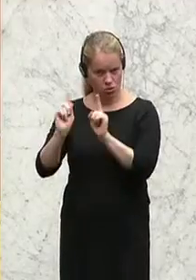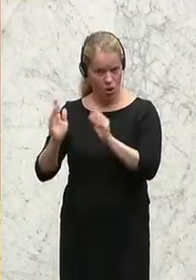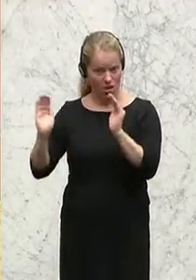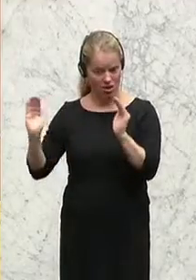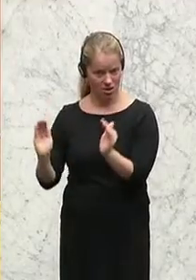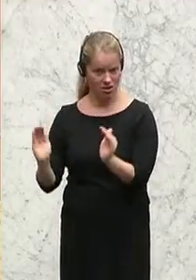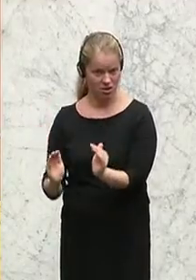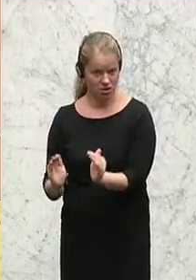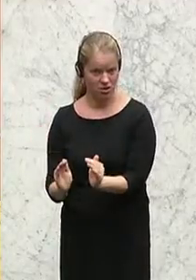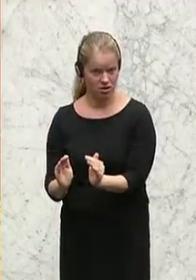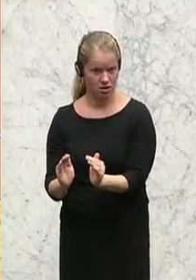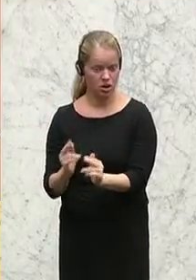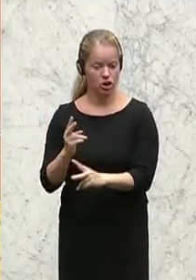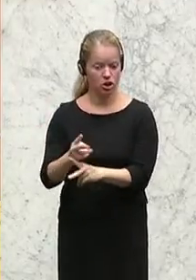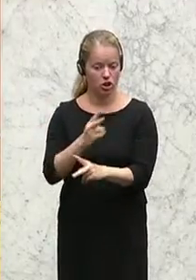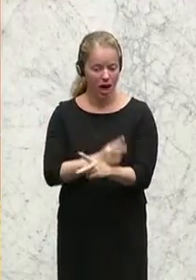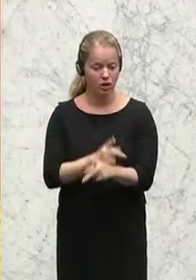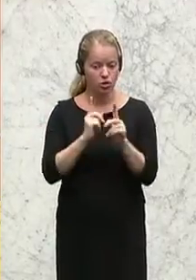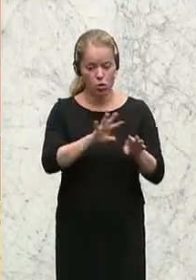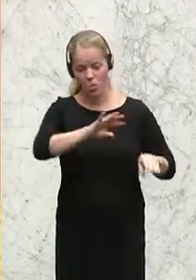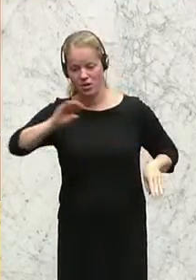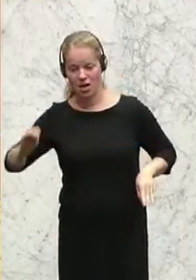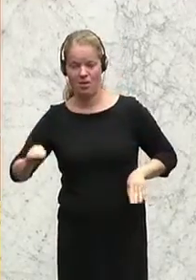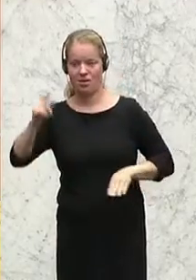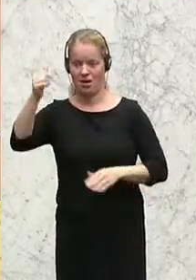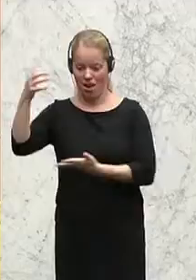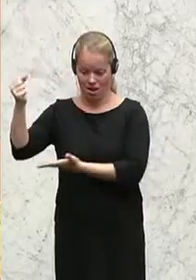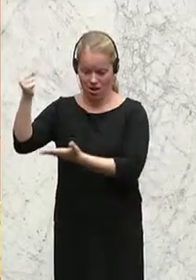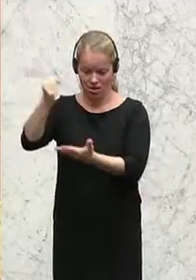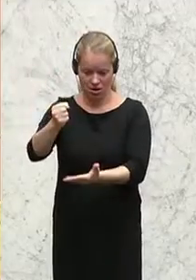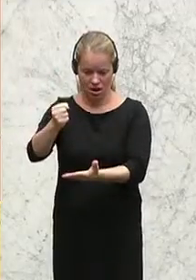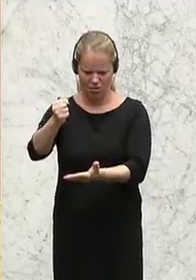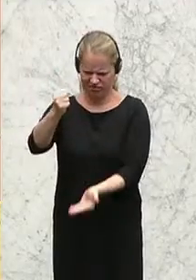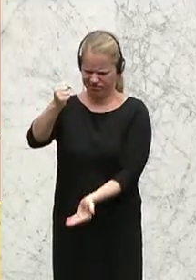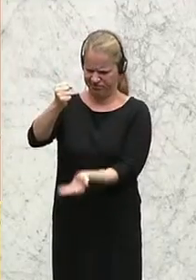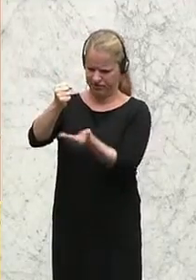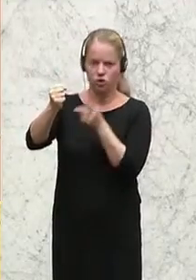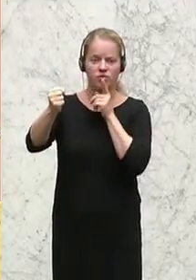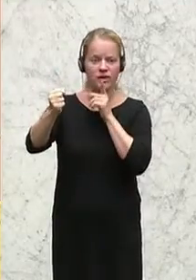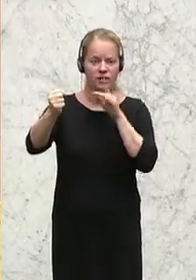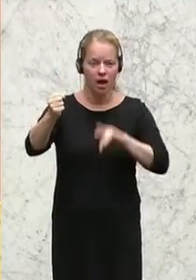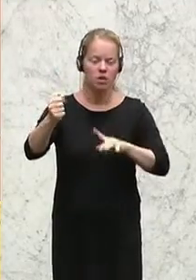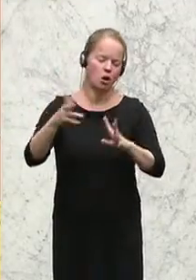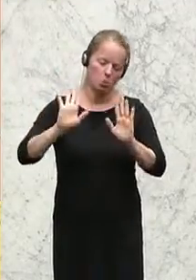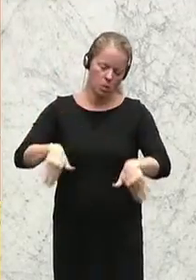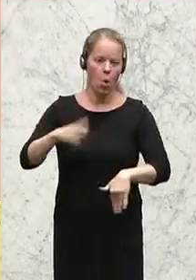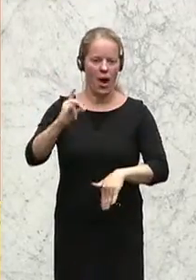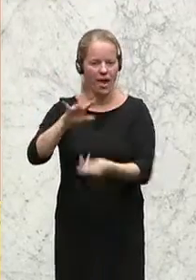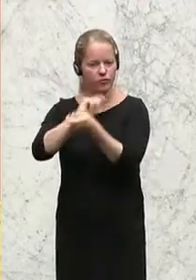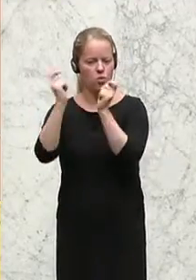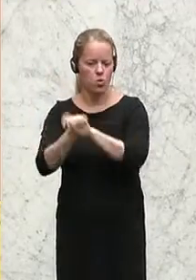übernimmt der Staat die Aufgaben sozusagen der Finanzierung, dann ist zu wenig Geld da bis hin zu einer Privatisierung des ORF. Und das